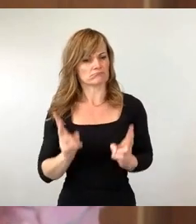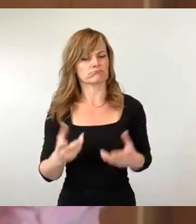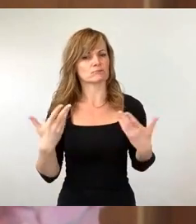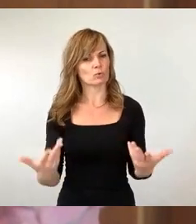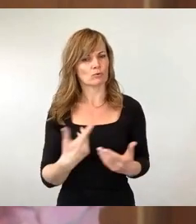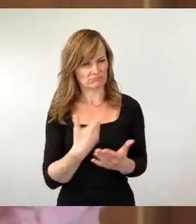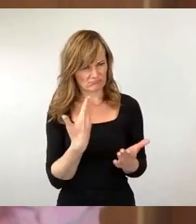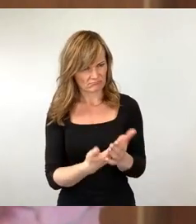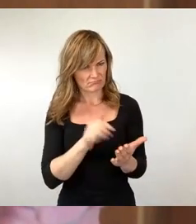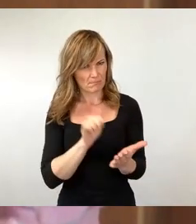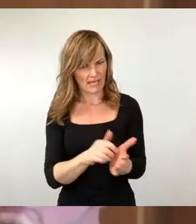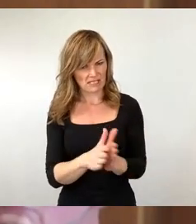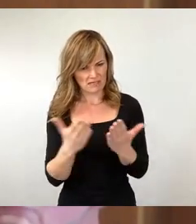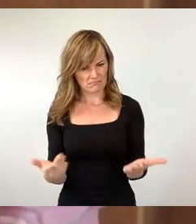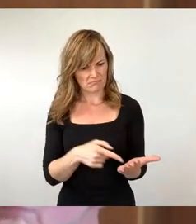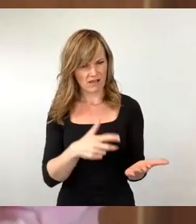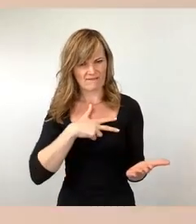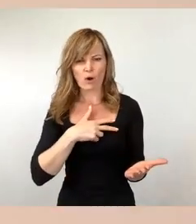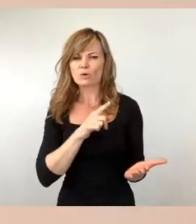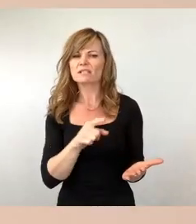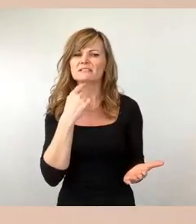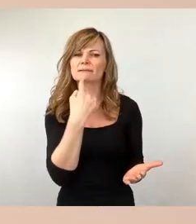Presseberichterstattung der Wahrheit, was können Sie dazu sagen?